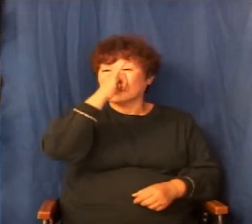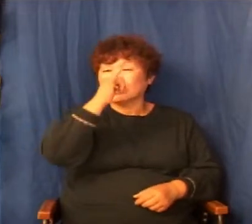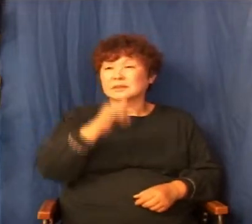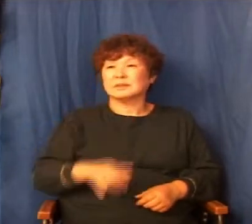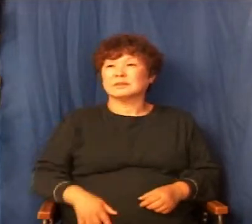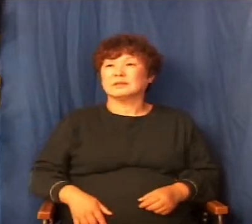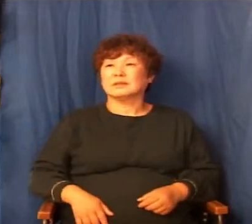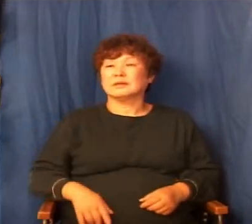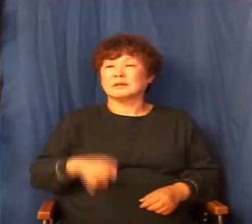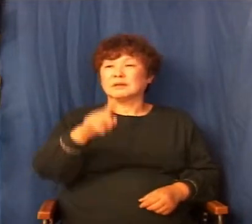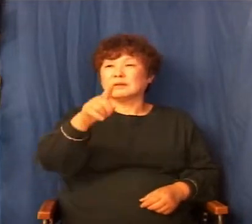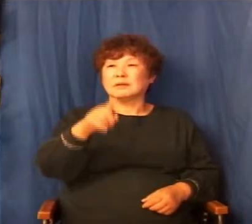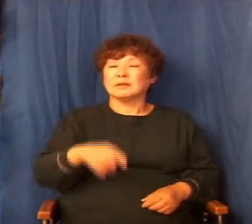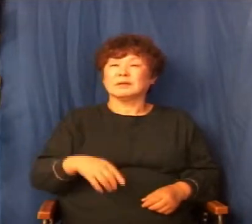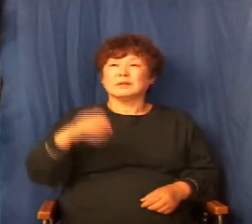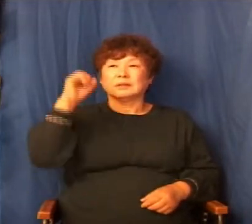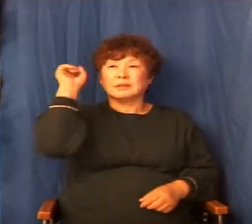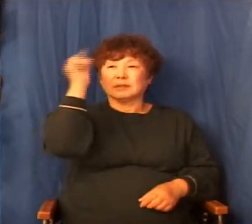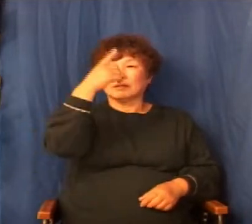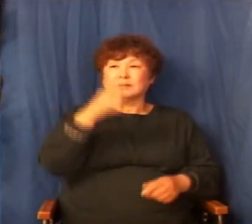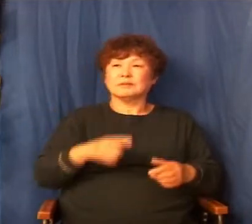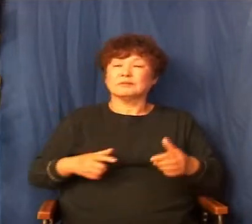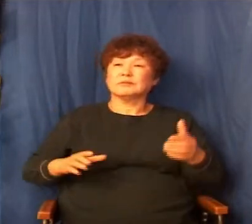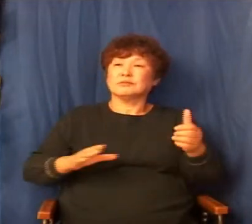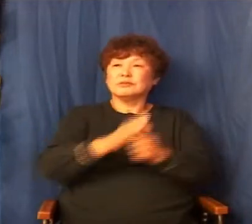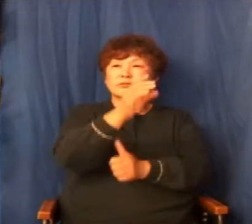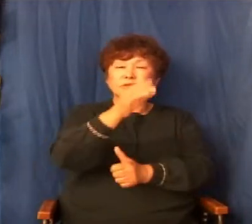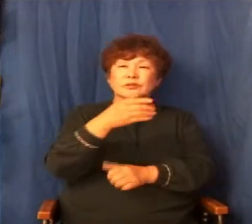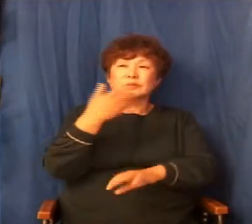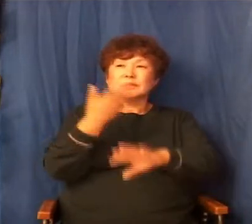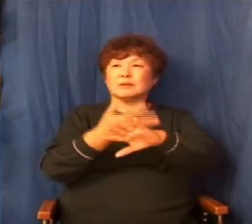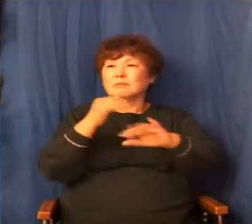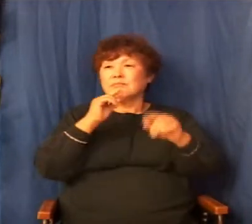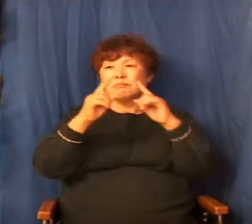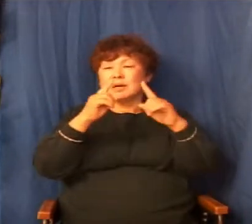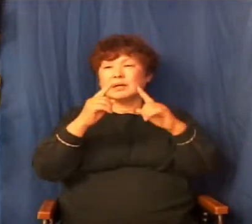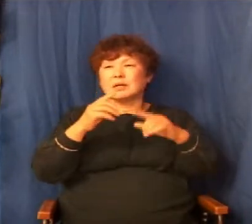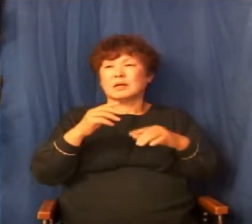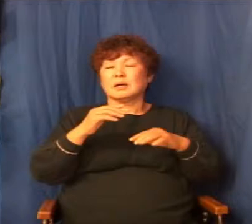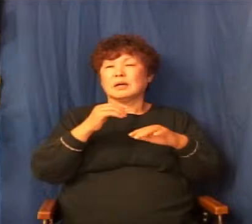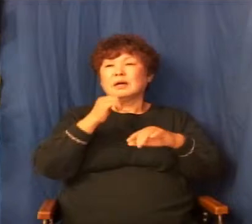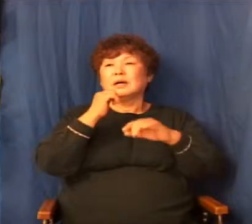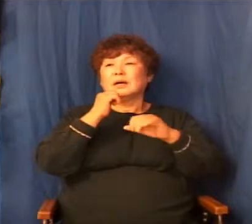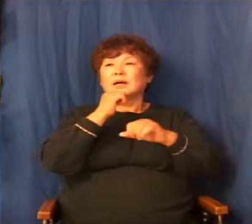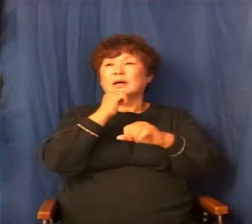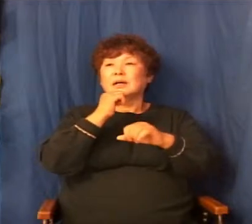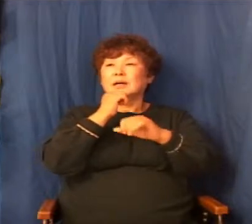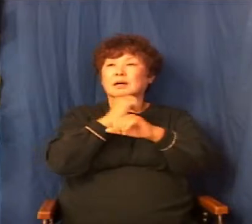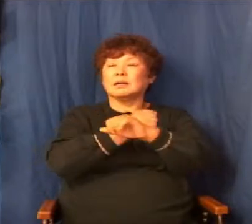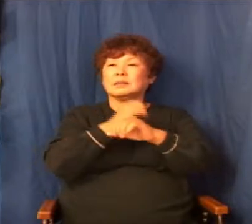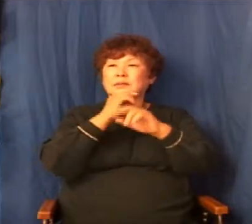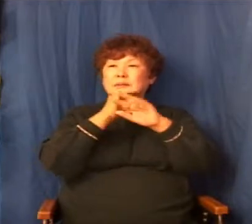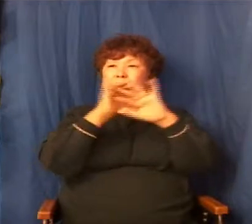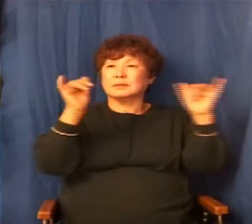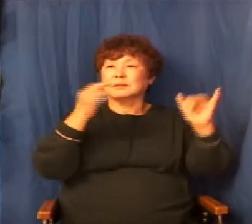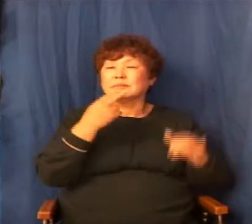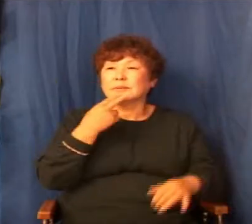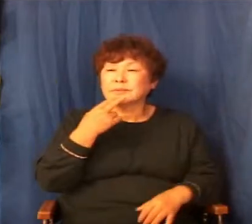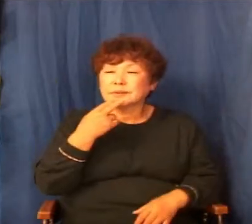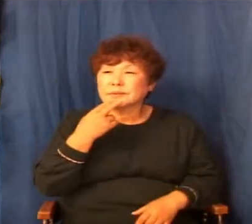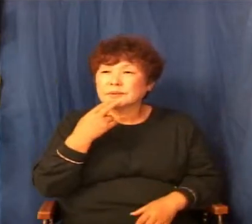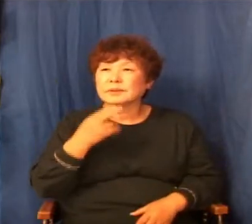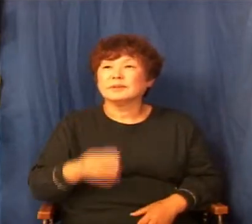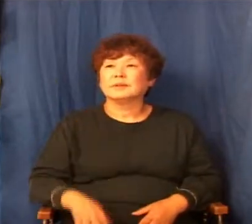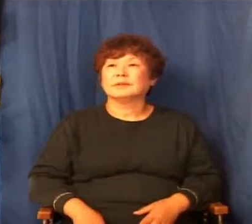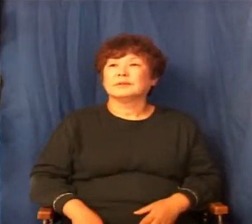아무도 사울을 뭐라고 할 사람이 없어요. 거기에서. 하나님께서 피할 길을 주셨는데 그가 던진 창이